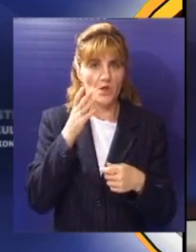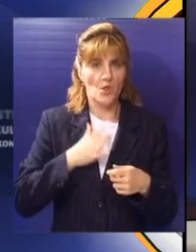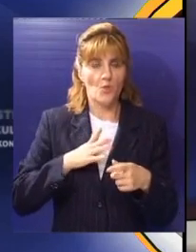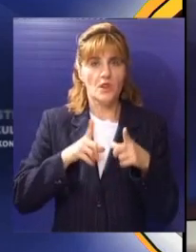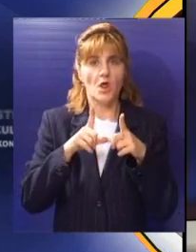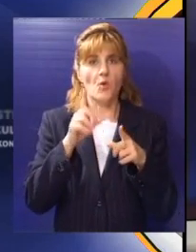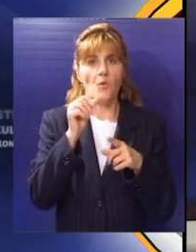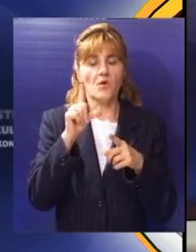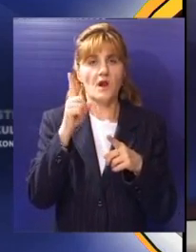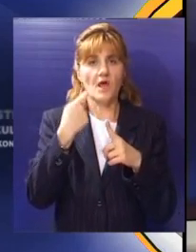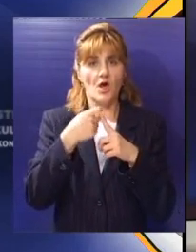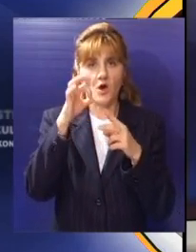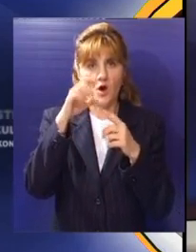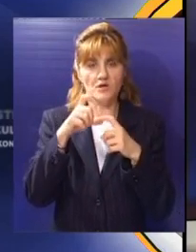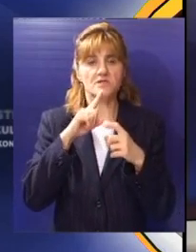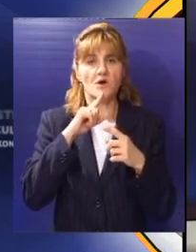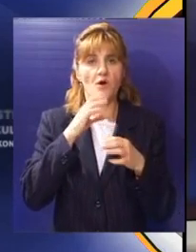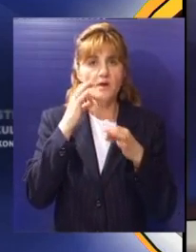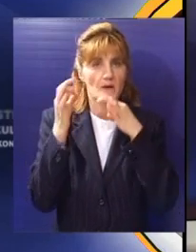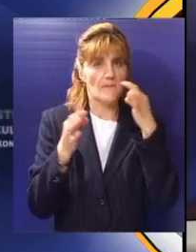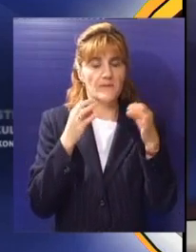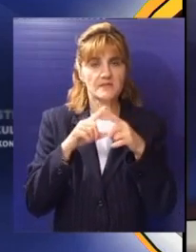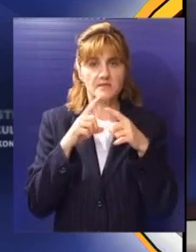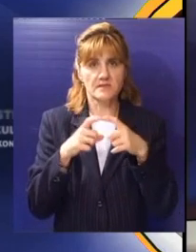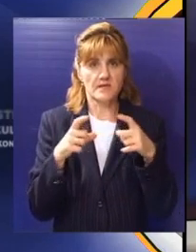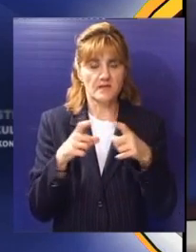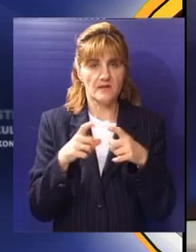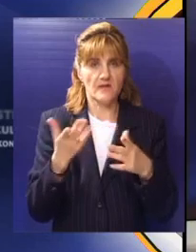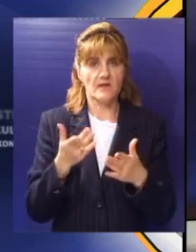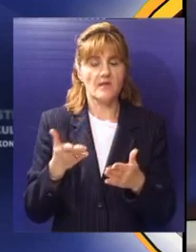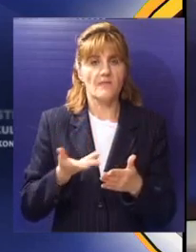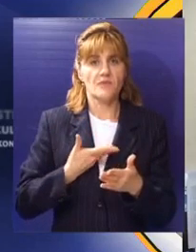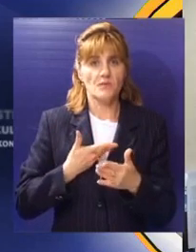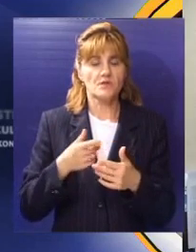građanja Urilkos, koji okuplja pacijente koji nose stoma kese.